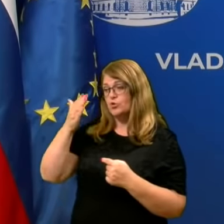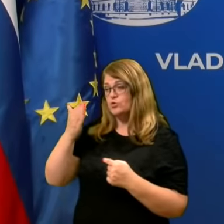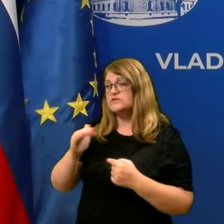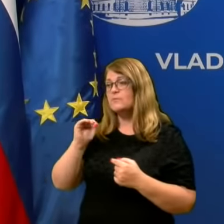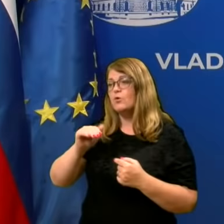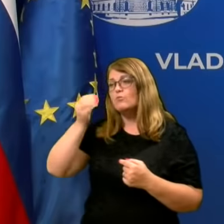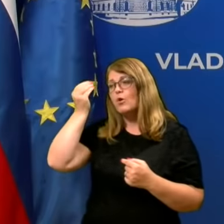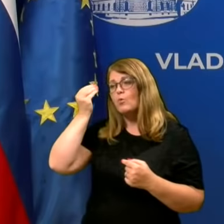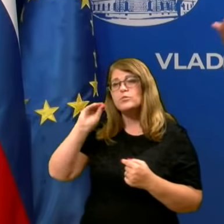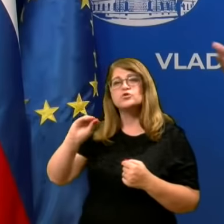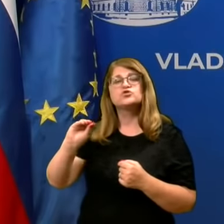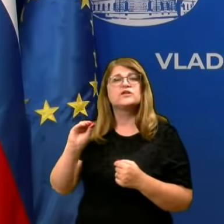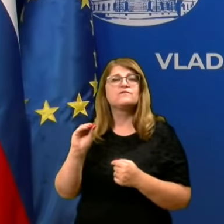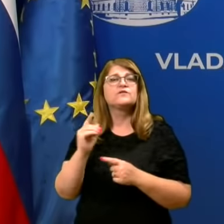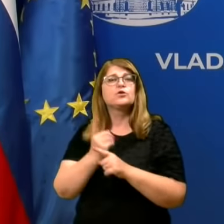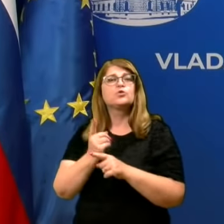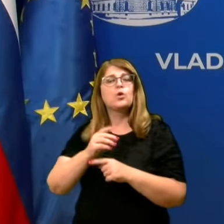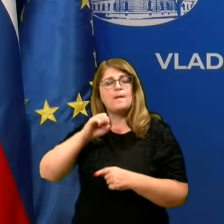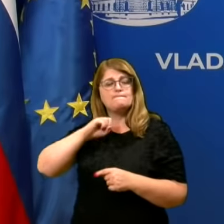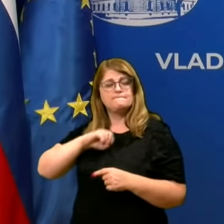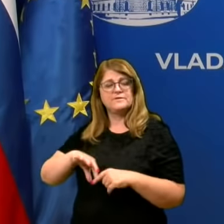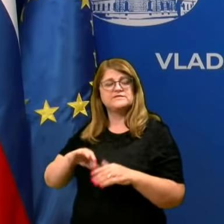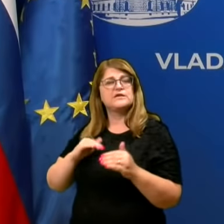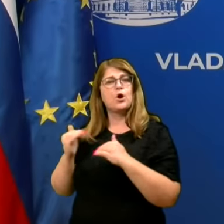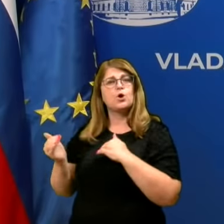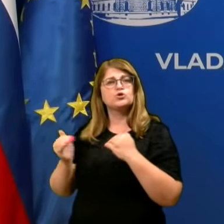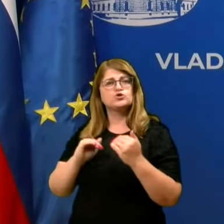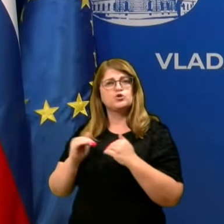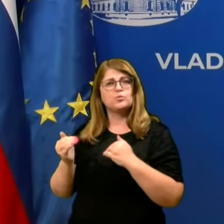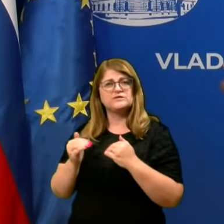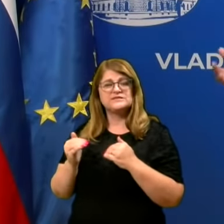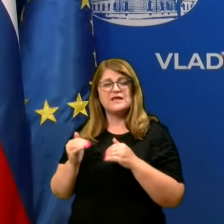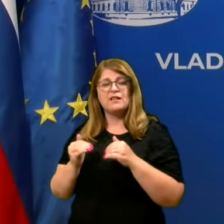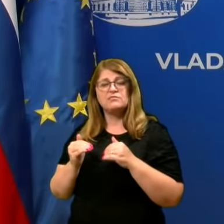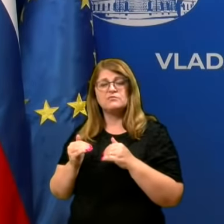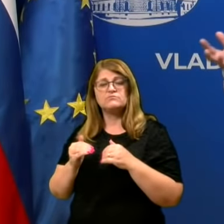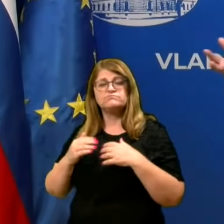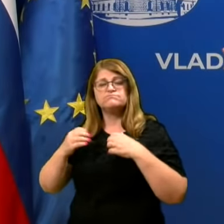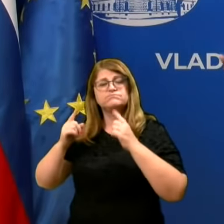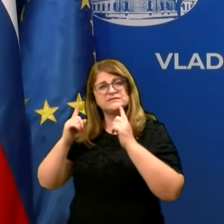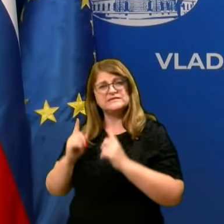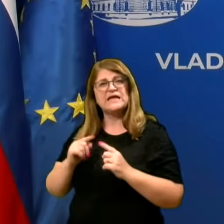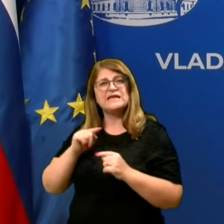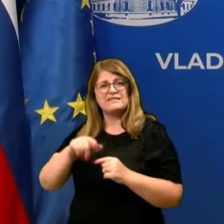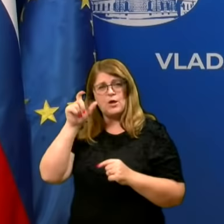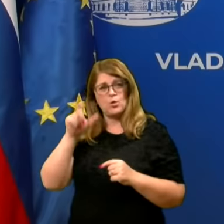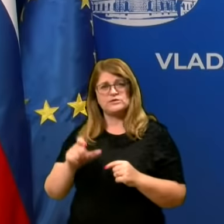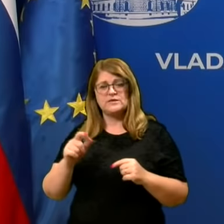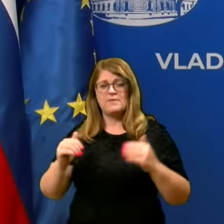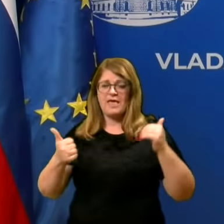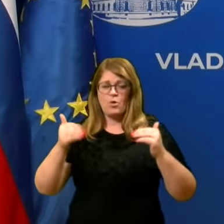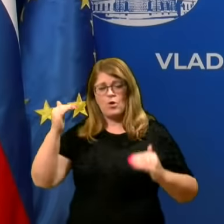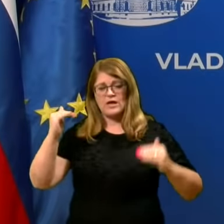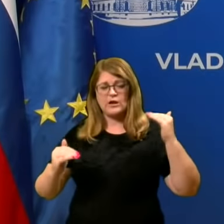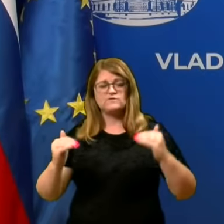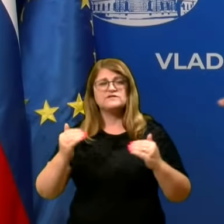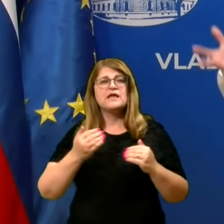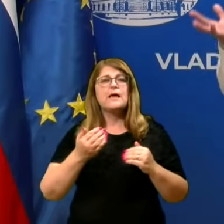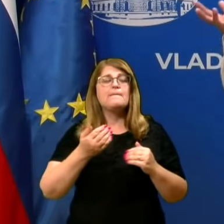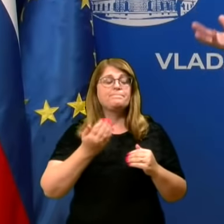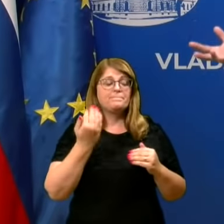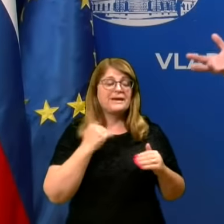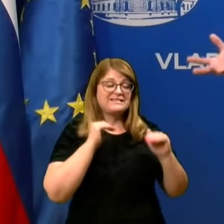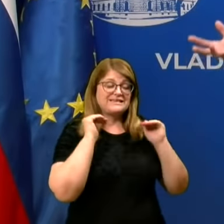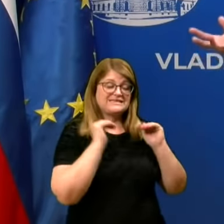upoštev tudi seveda psihosocialen aspekt teh oseb. Tako da tle je eno ravnovesje med zaščitih pred korona